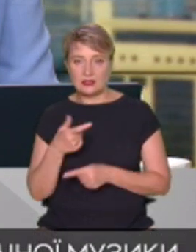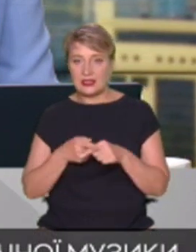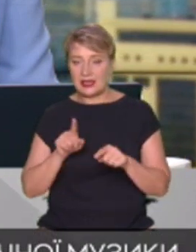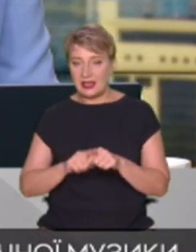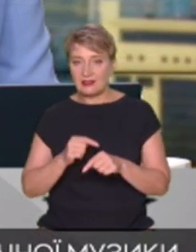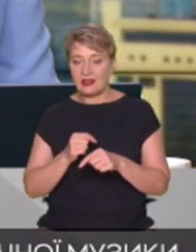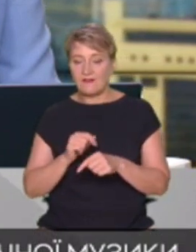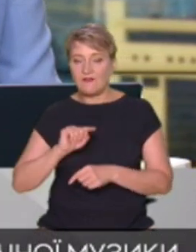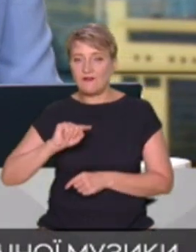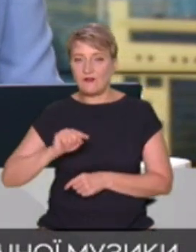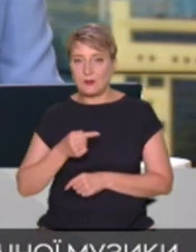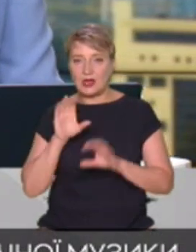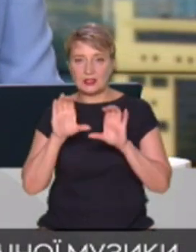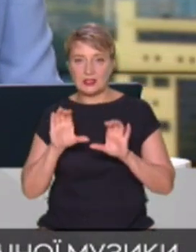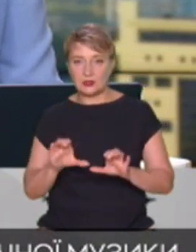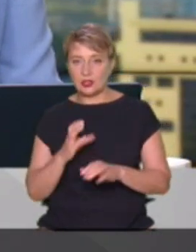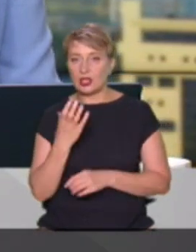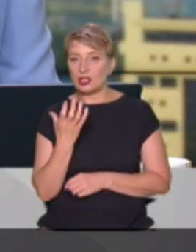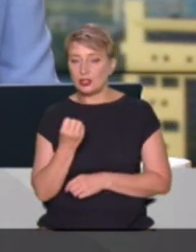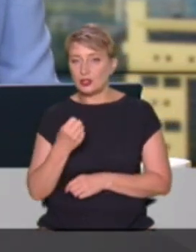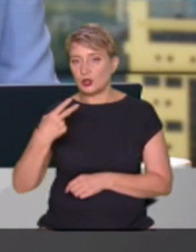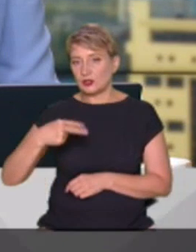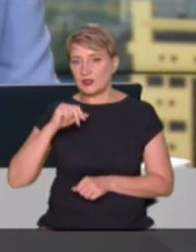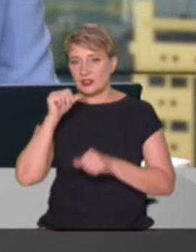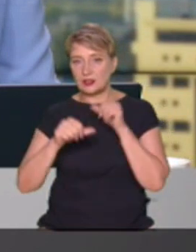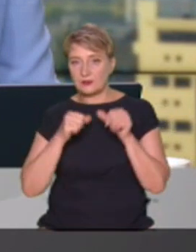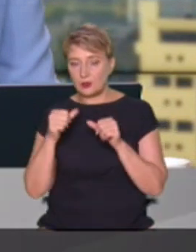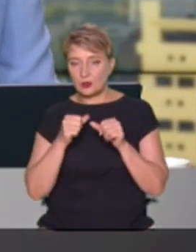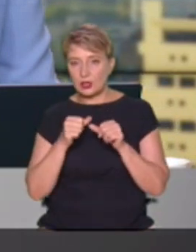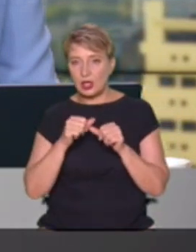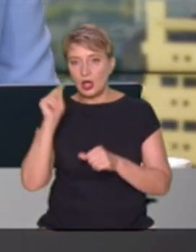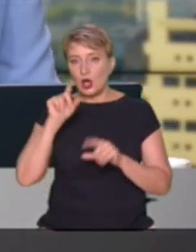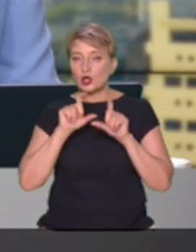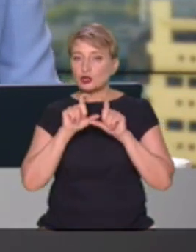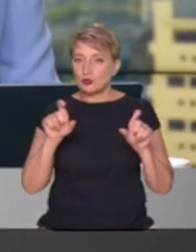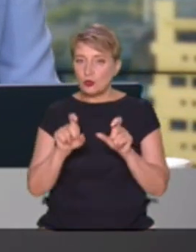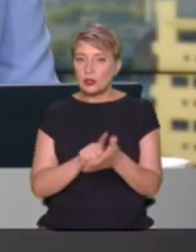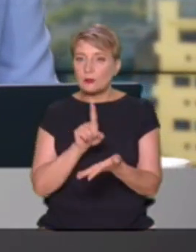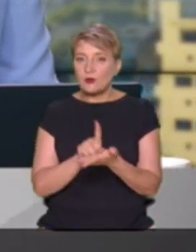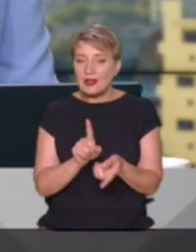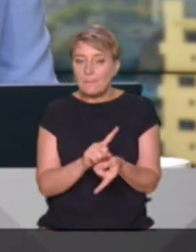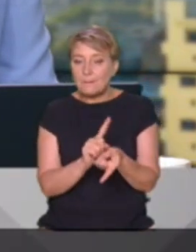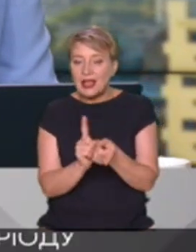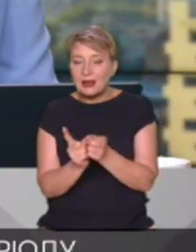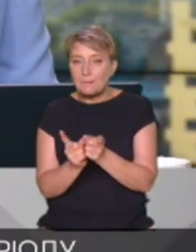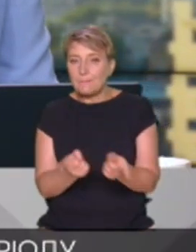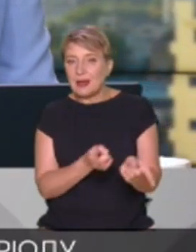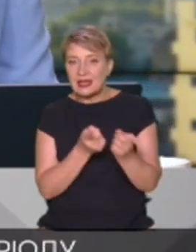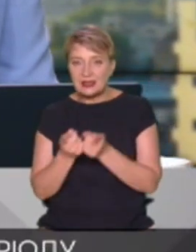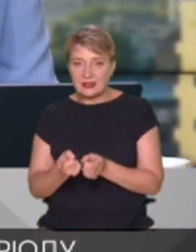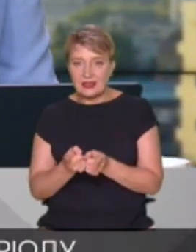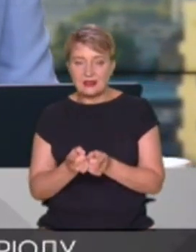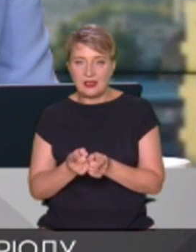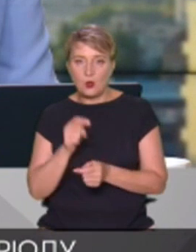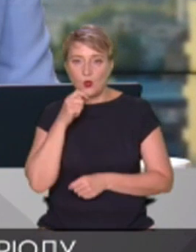закон, бо ще з 2020 року всі школи мали перейти на українську мову викладання. Я думаю, що з цим